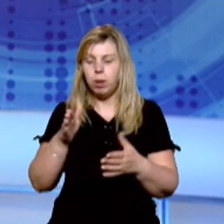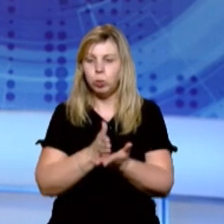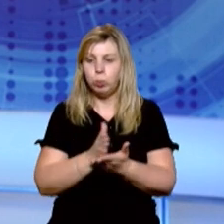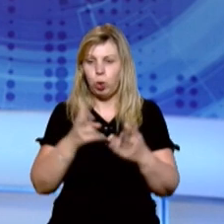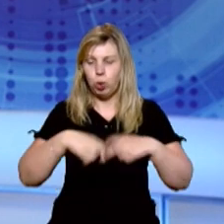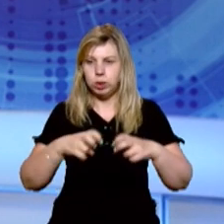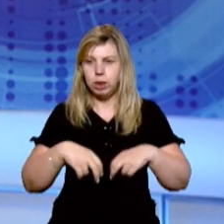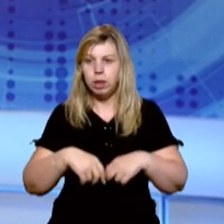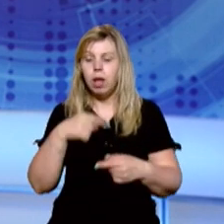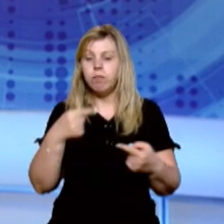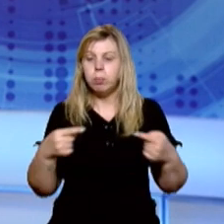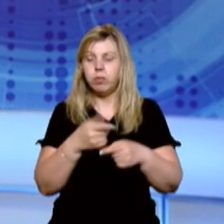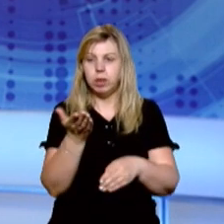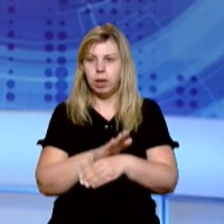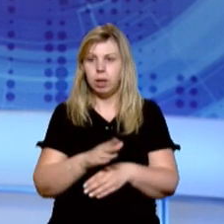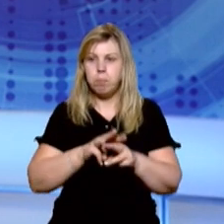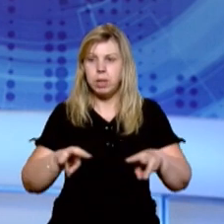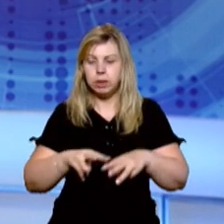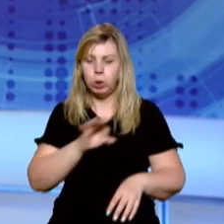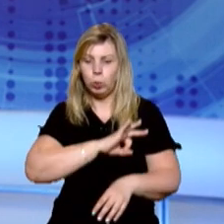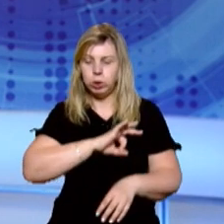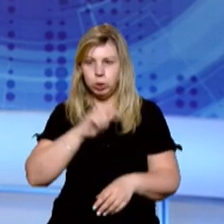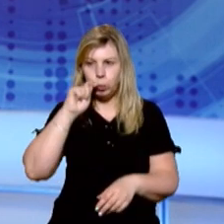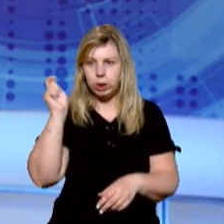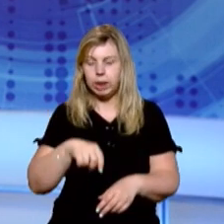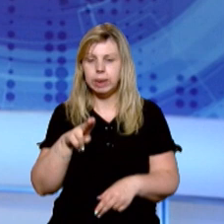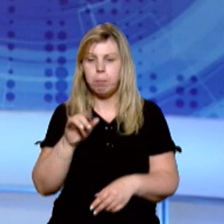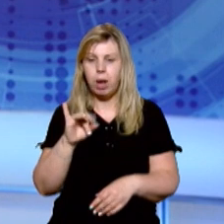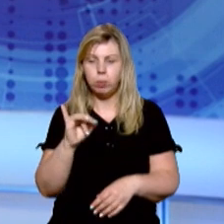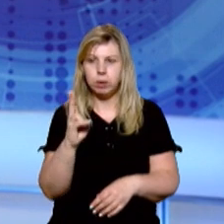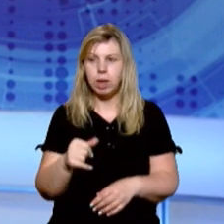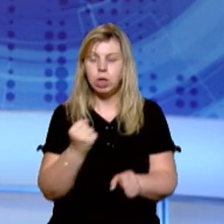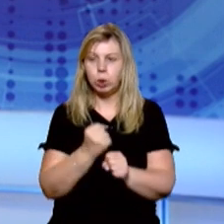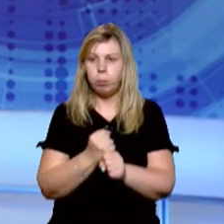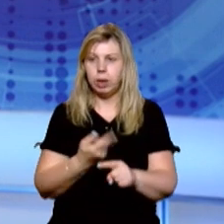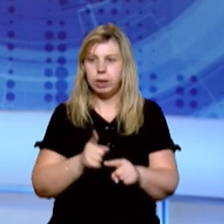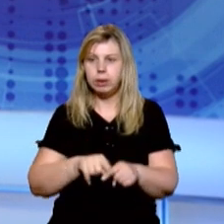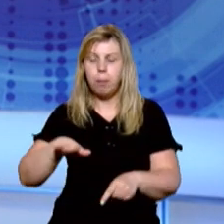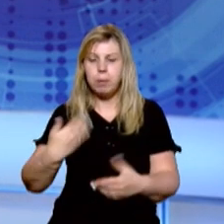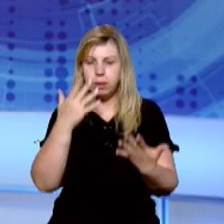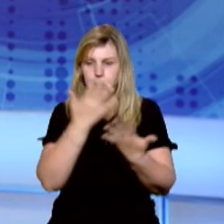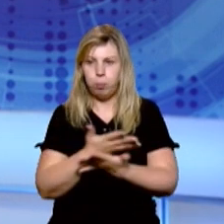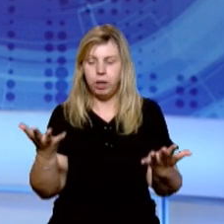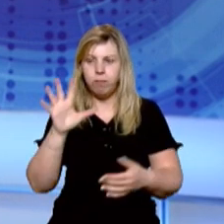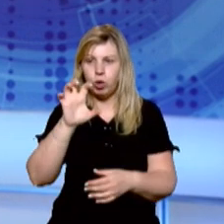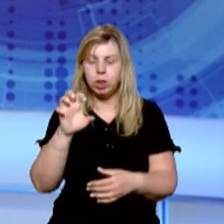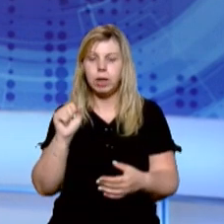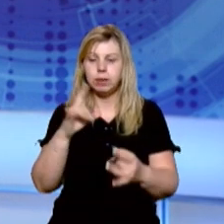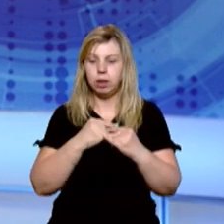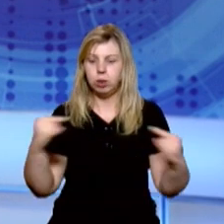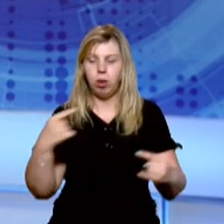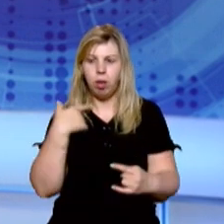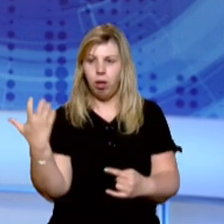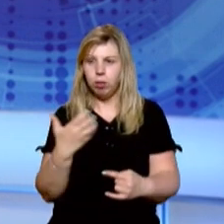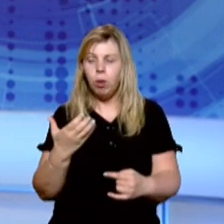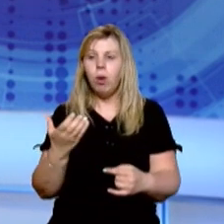розслідування. Відповідний наказ видав міністр юстиції України Денис Малюська. Зробили це після публікації фотографії застілля з